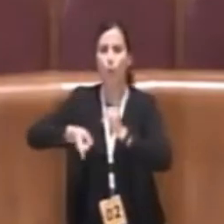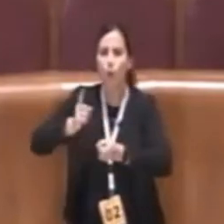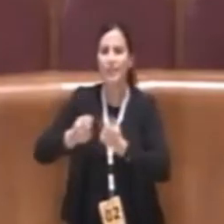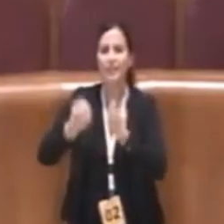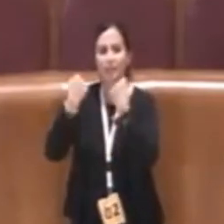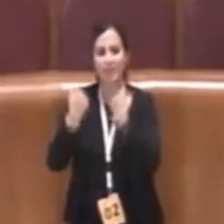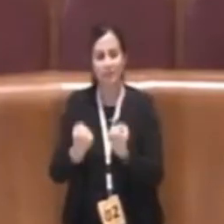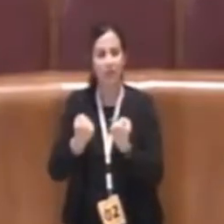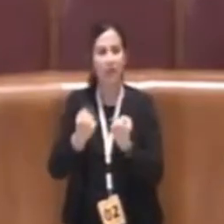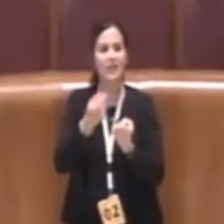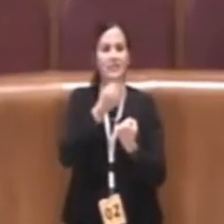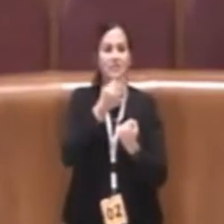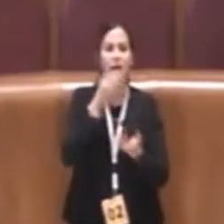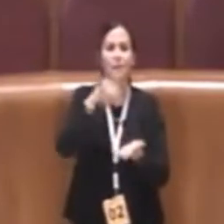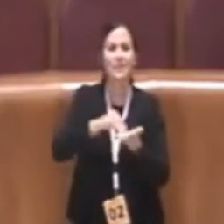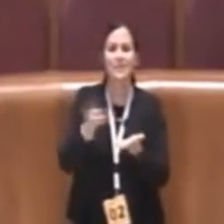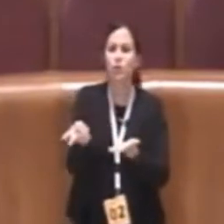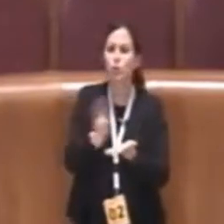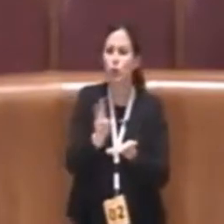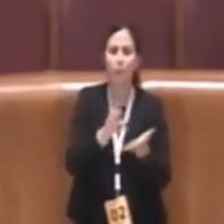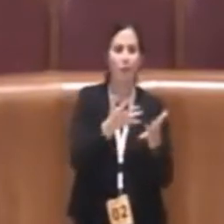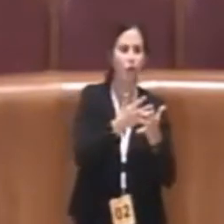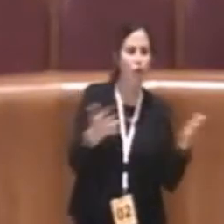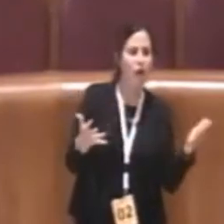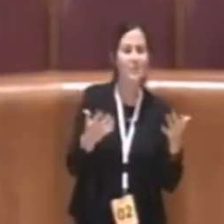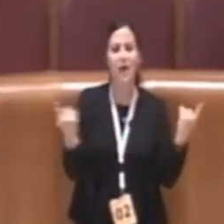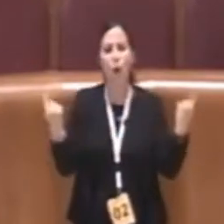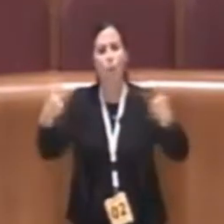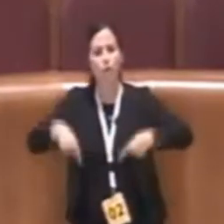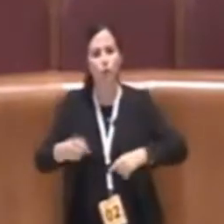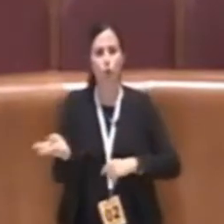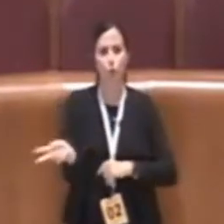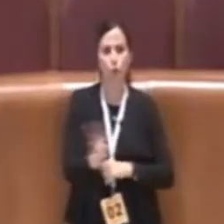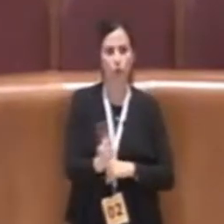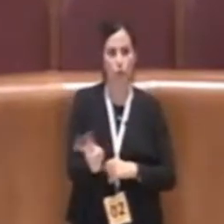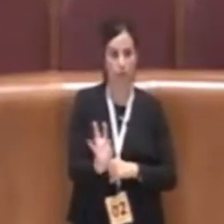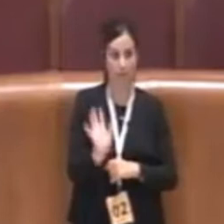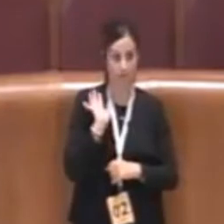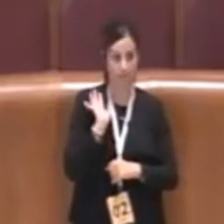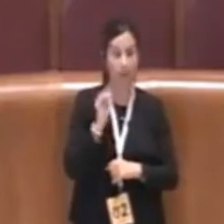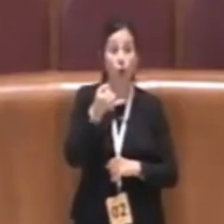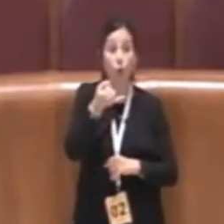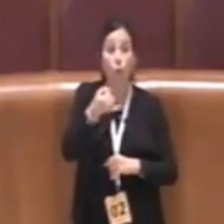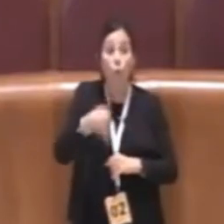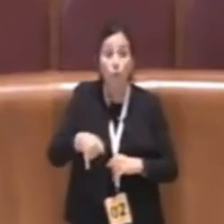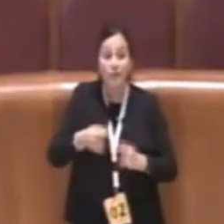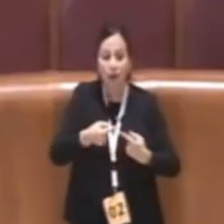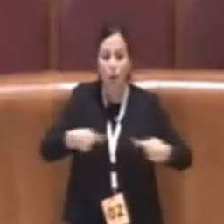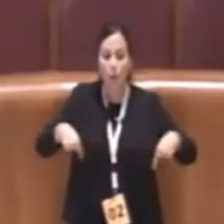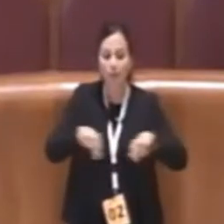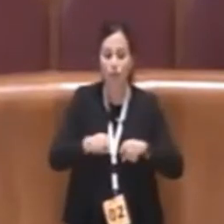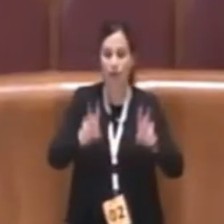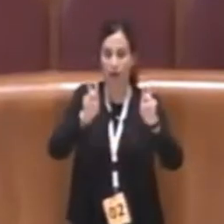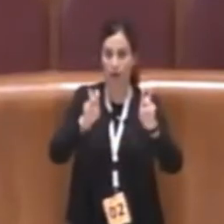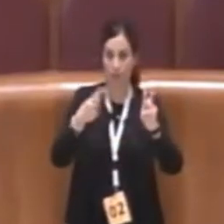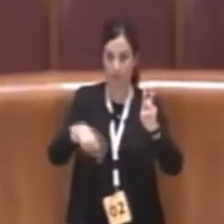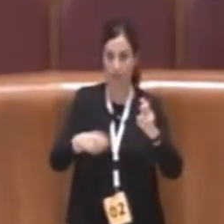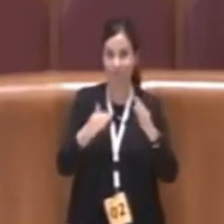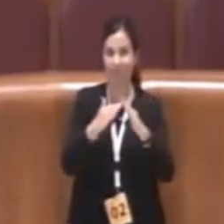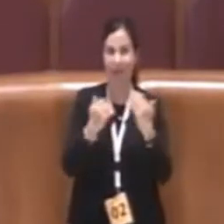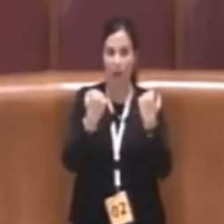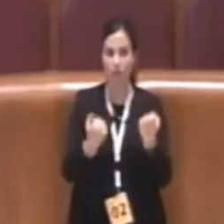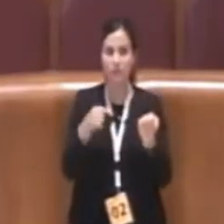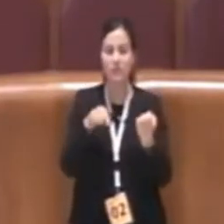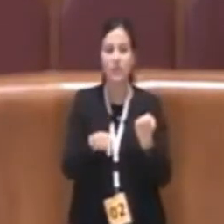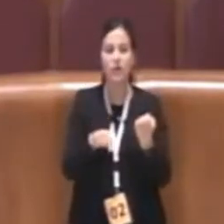opposizione. Nell'ultima Commissione sul tema, che risale al 29 luglio,